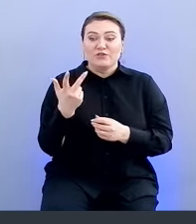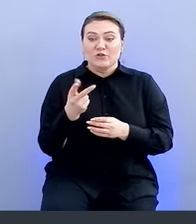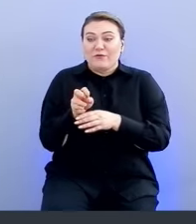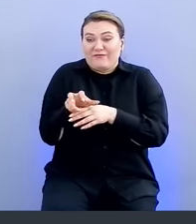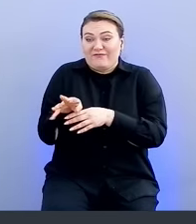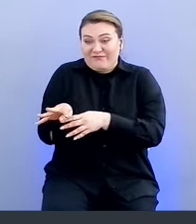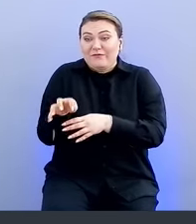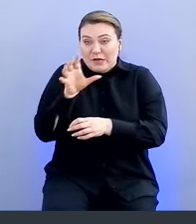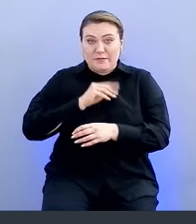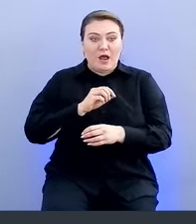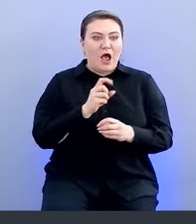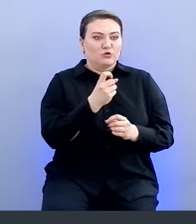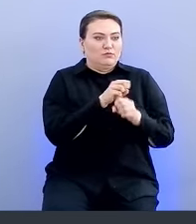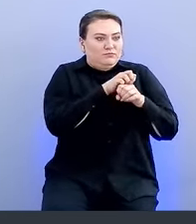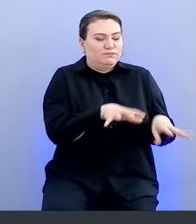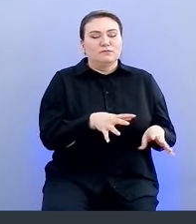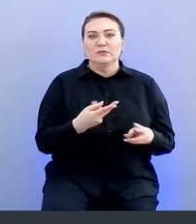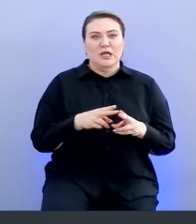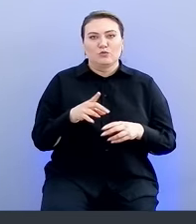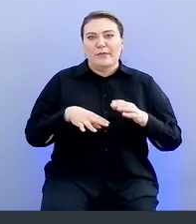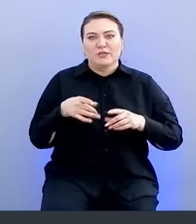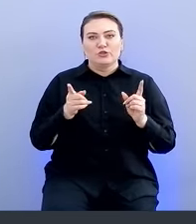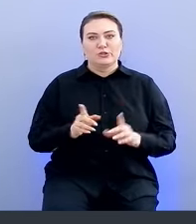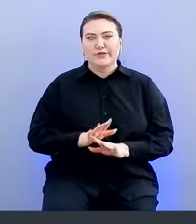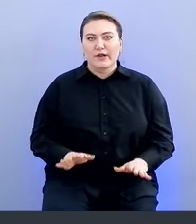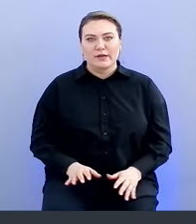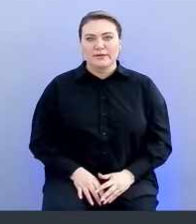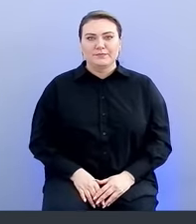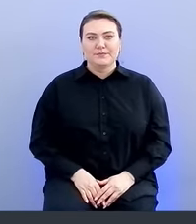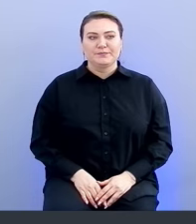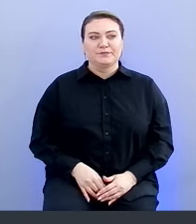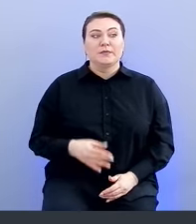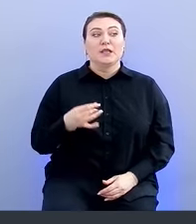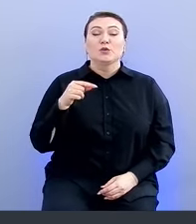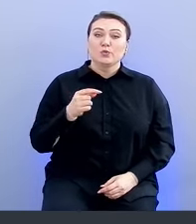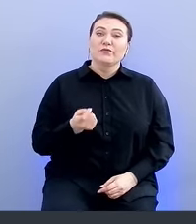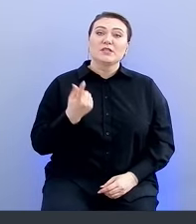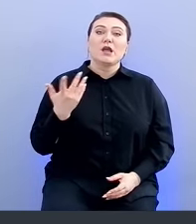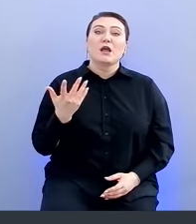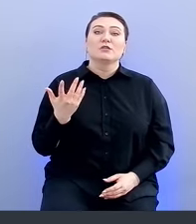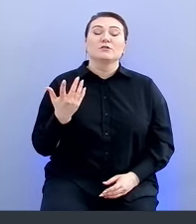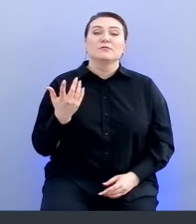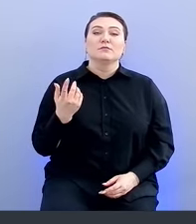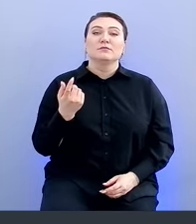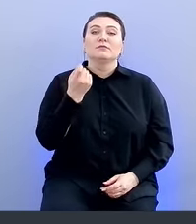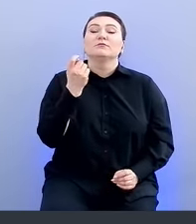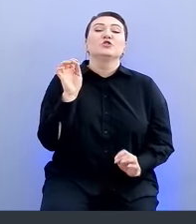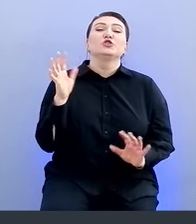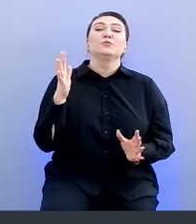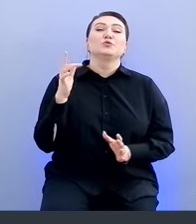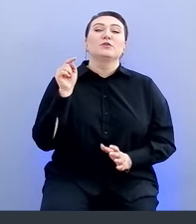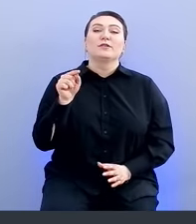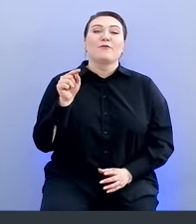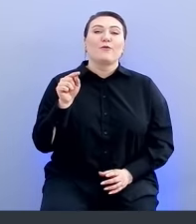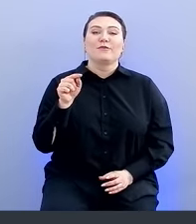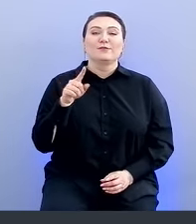но в ста ветках это сделать уже практически нереально. И тут возникает как раз жемчужина того,